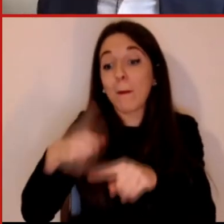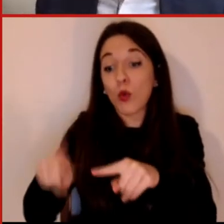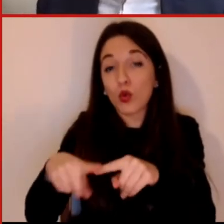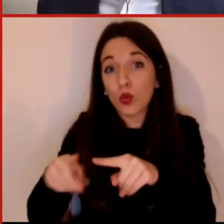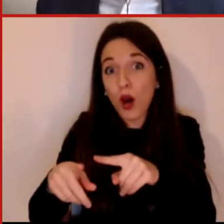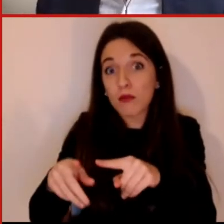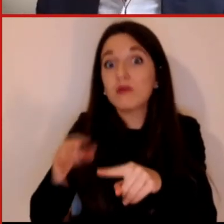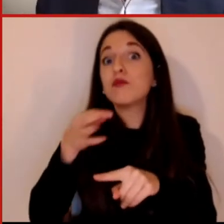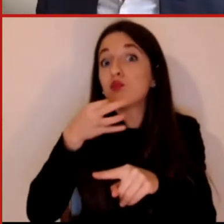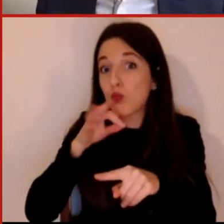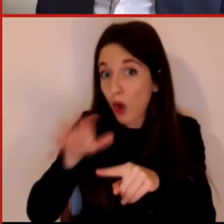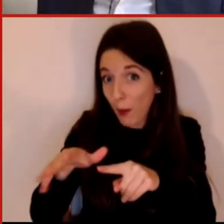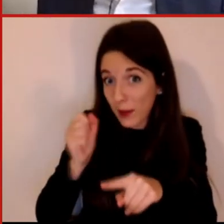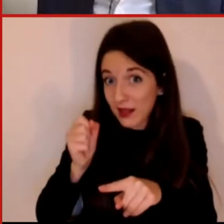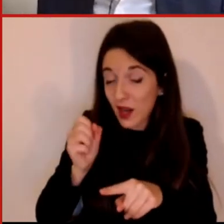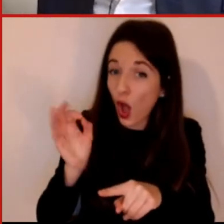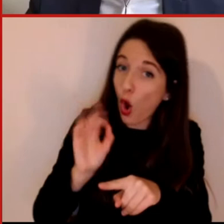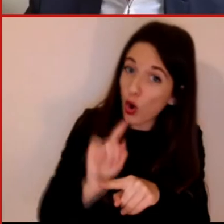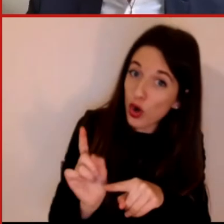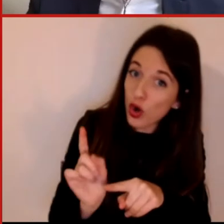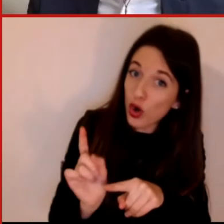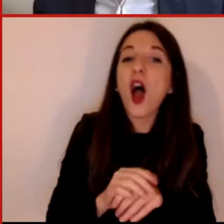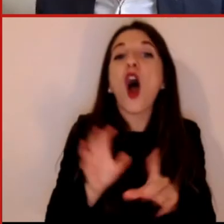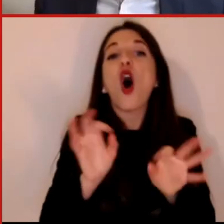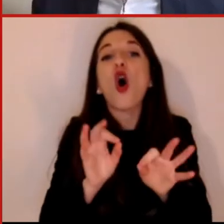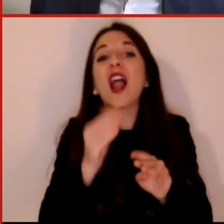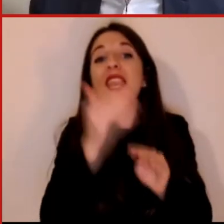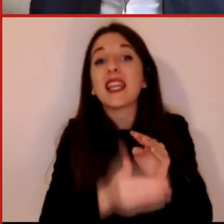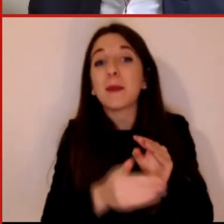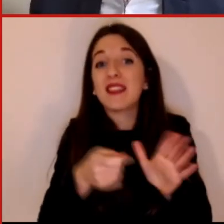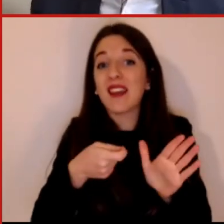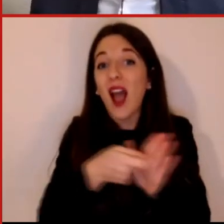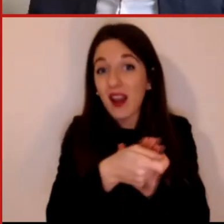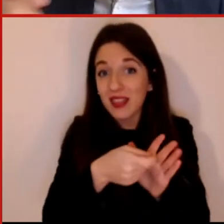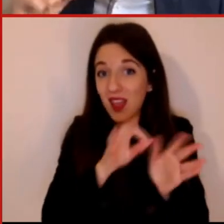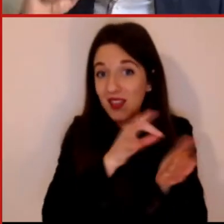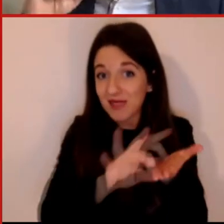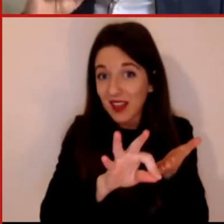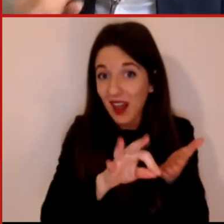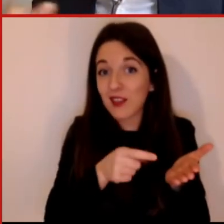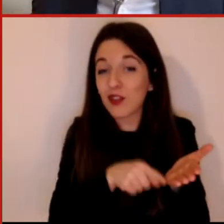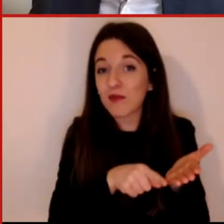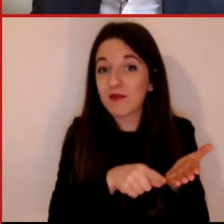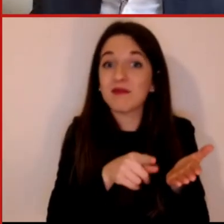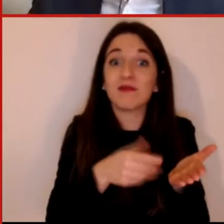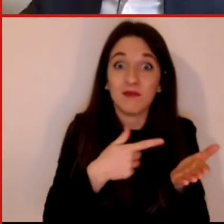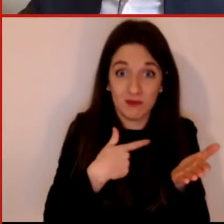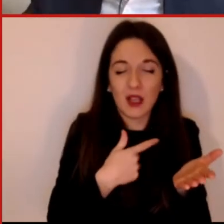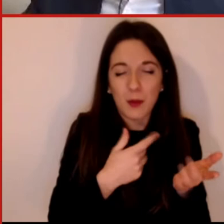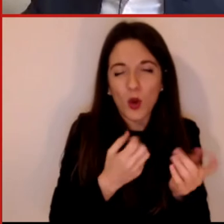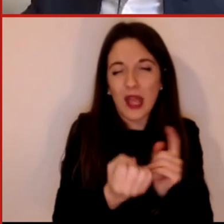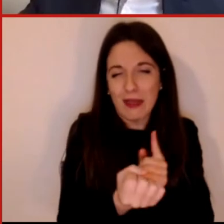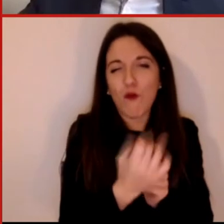i limiti sulle nostre carte di credito e oramai negli Stati Uniti addirittura ci sono algoritmi che cercano di trovare